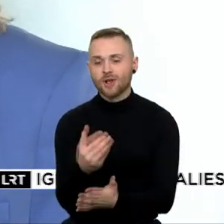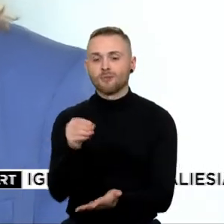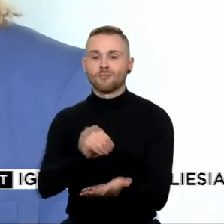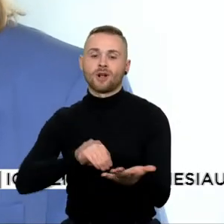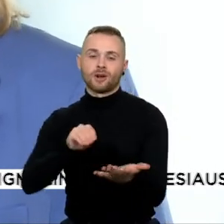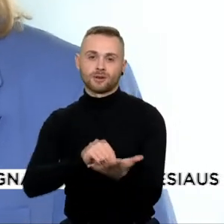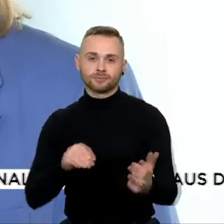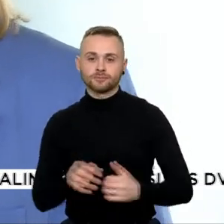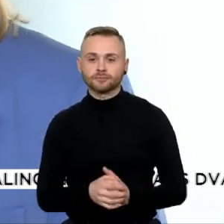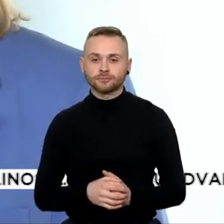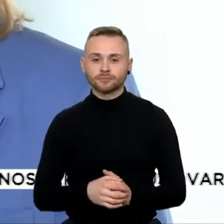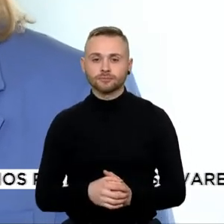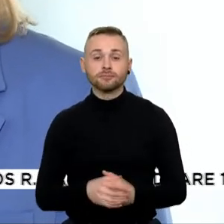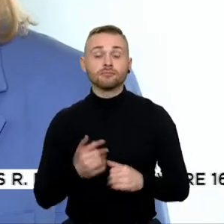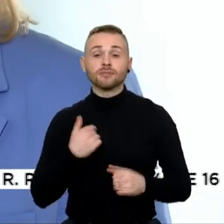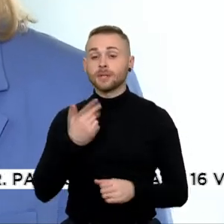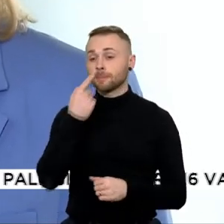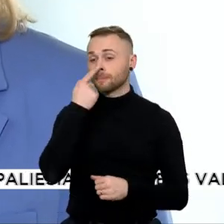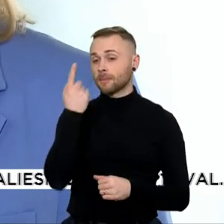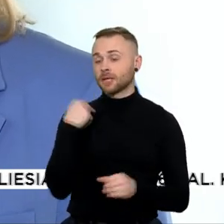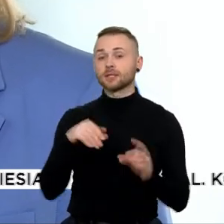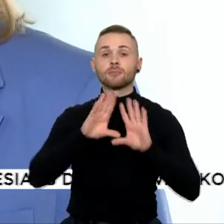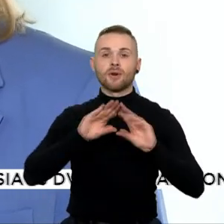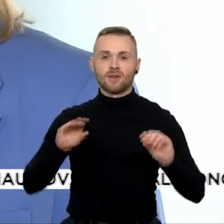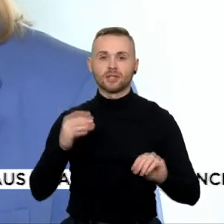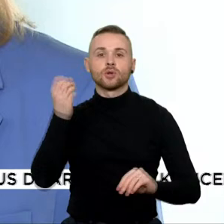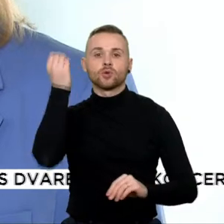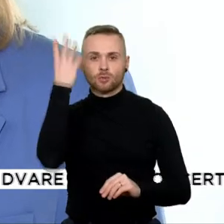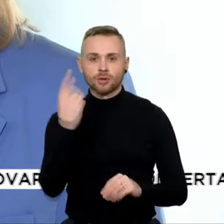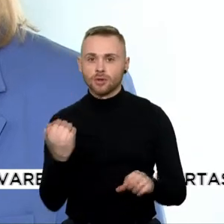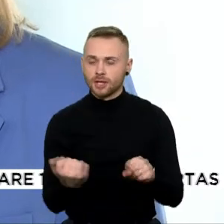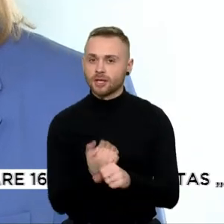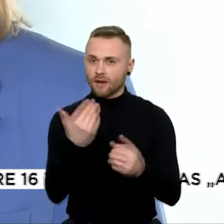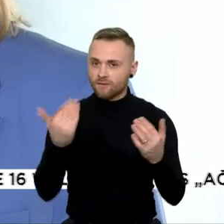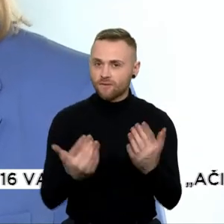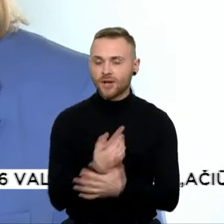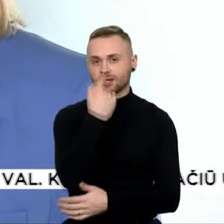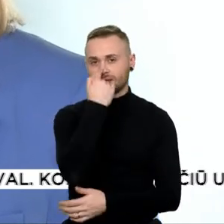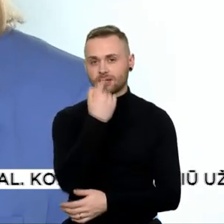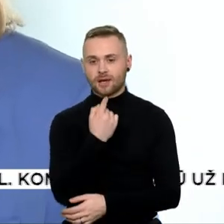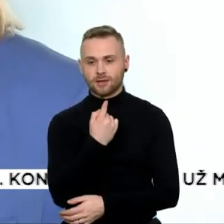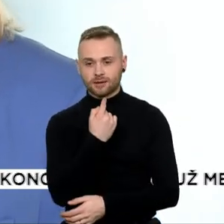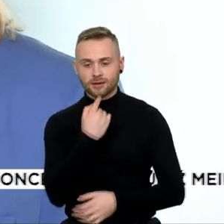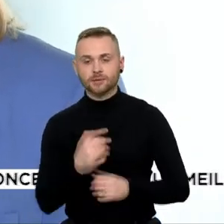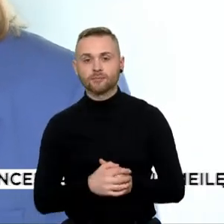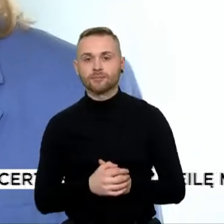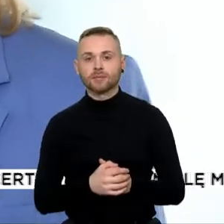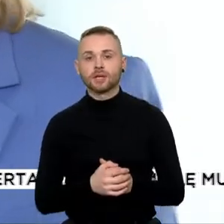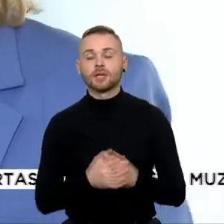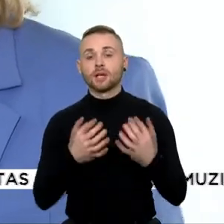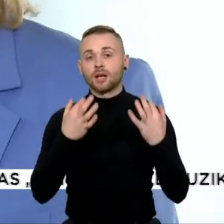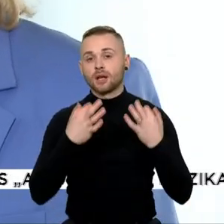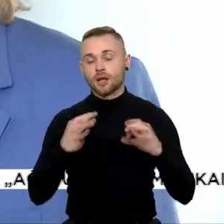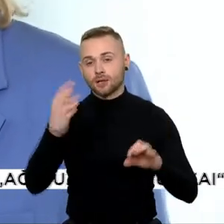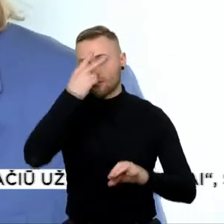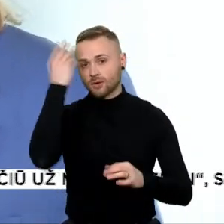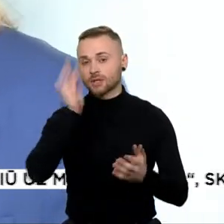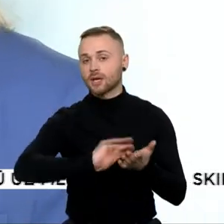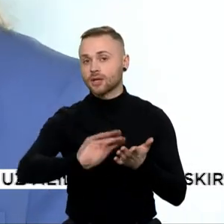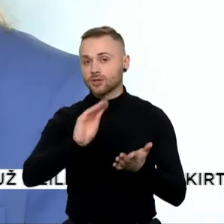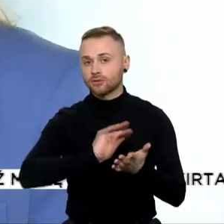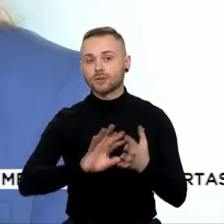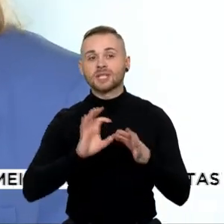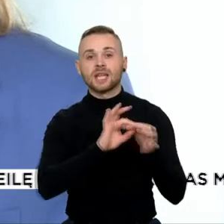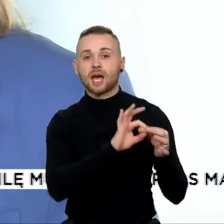supratau, pavasarį praėjusį, kai aš gavau Lietuvos rašytojų sąjungos laišką, kuriuo man sakė, kur mums kreiptis, kam